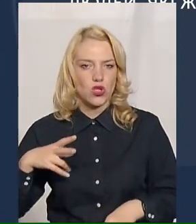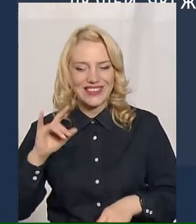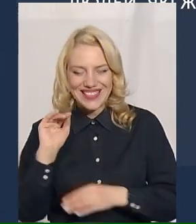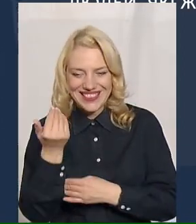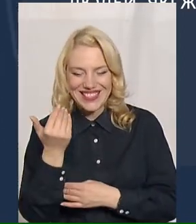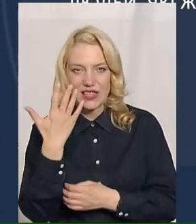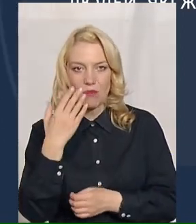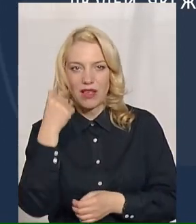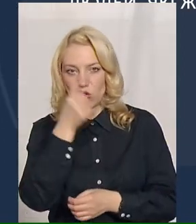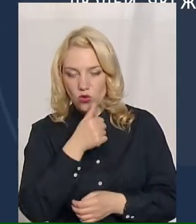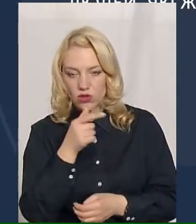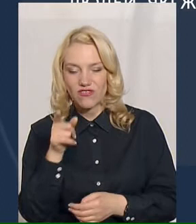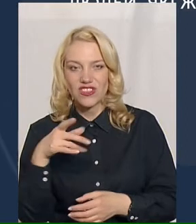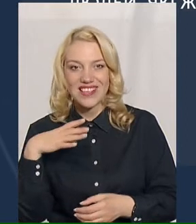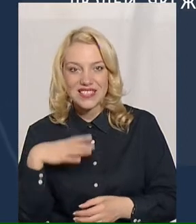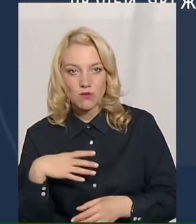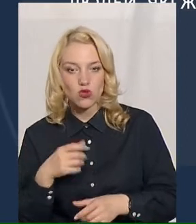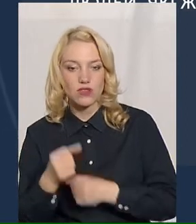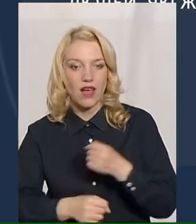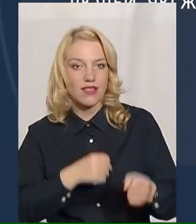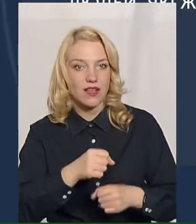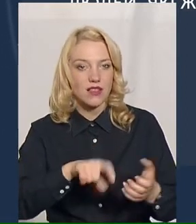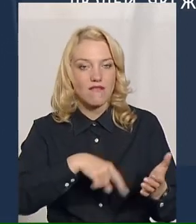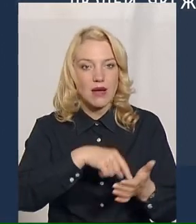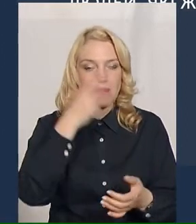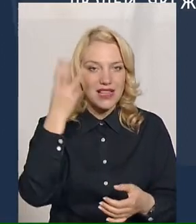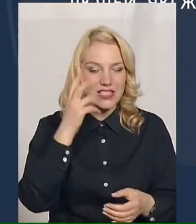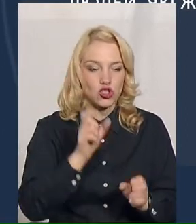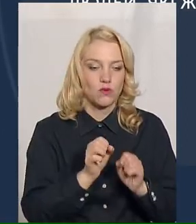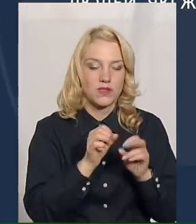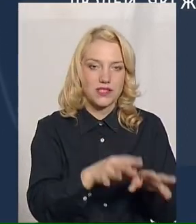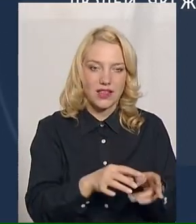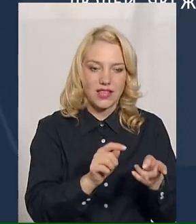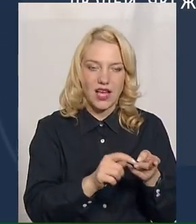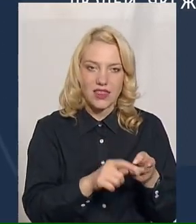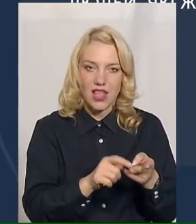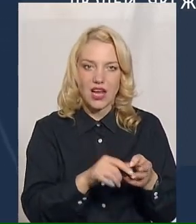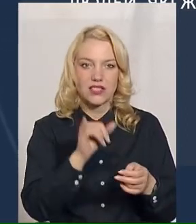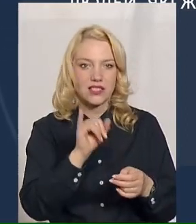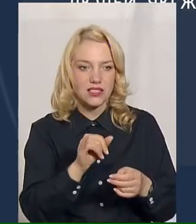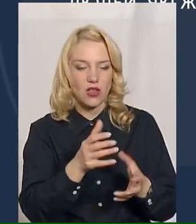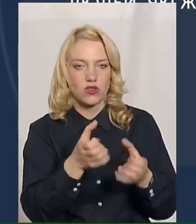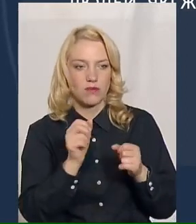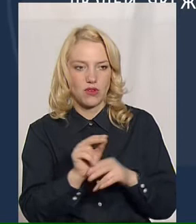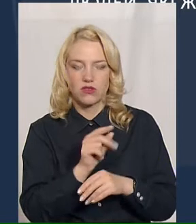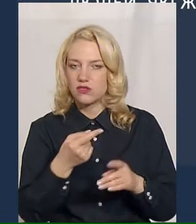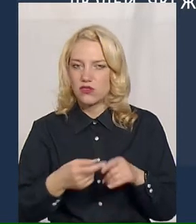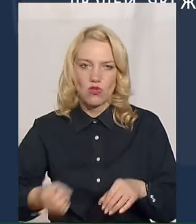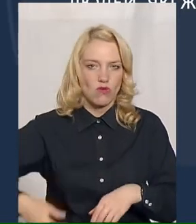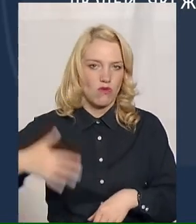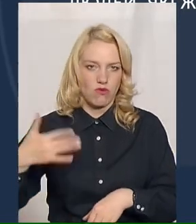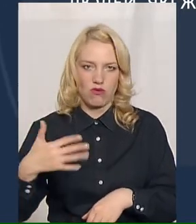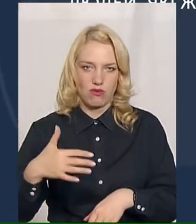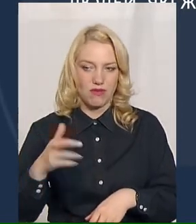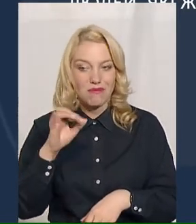їхати в Хмельницький, щоб здати аналізи, щоб отримати лікування. Дуже дороговартісно виходить нашим клієнтам. Їй